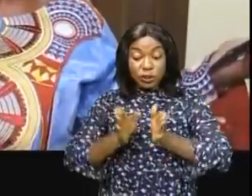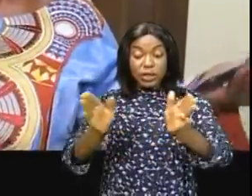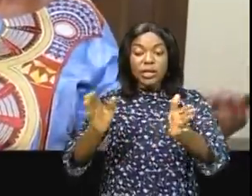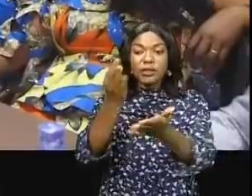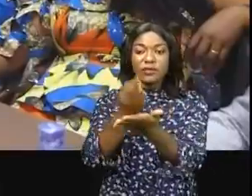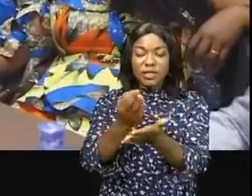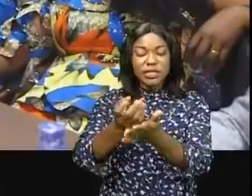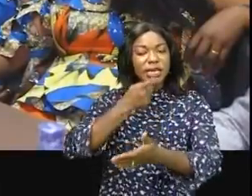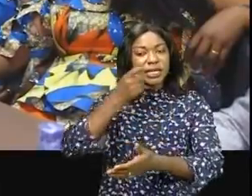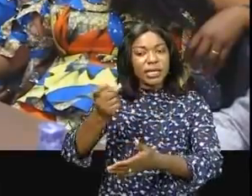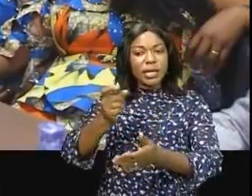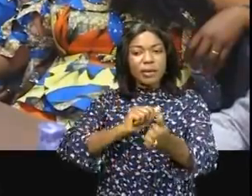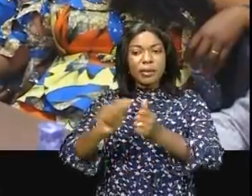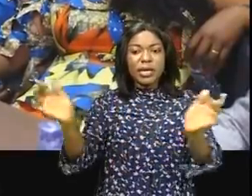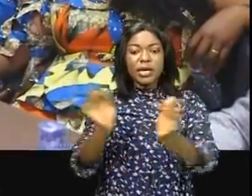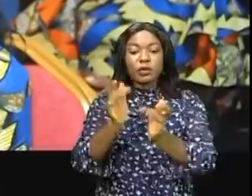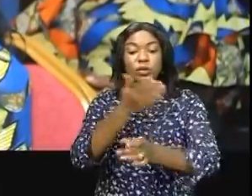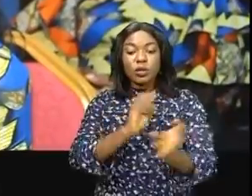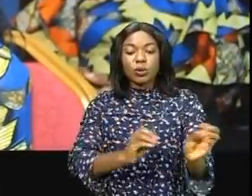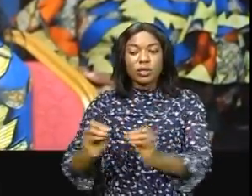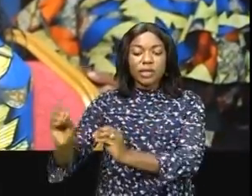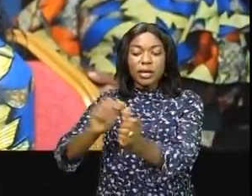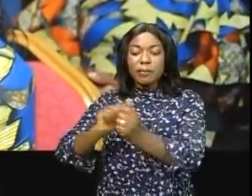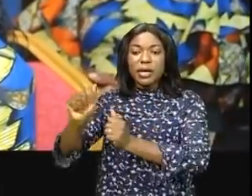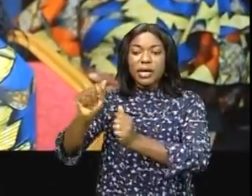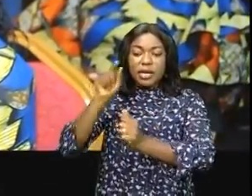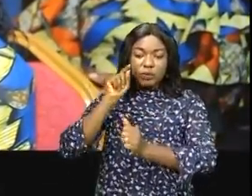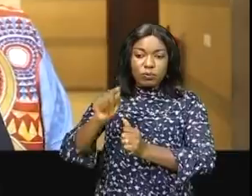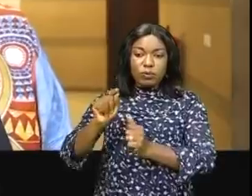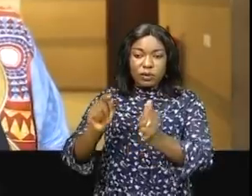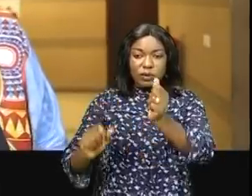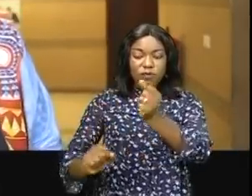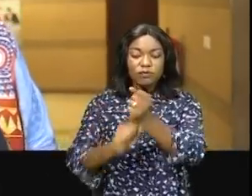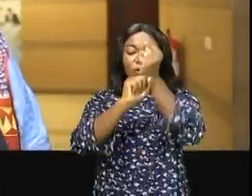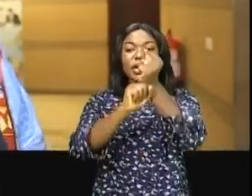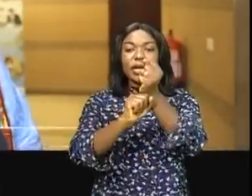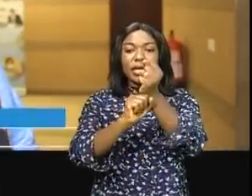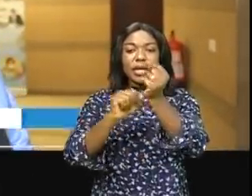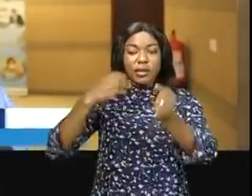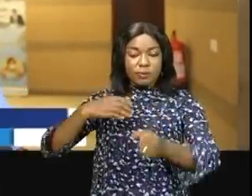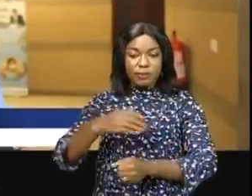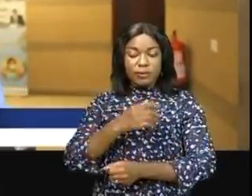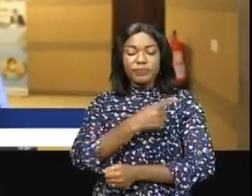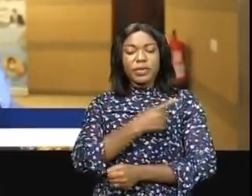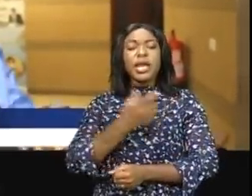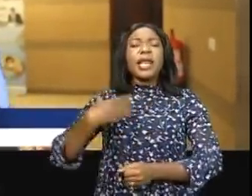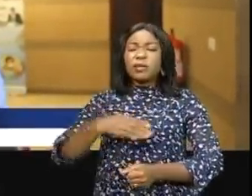l'a dit au cours de cette rencontre organisée par le point focal genre. La femme ne doit pas toujours attendre qu'on lui tende la main